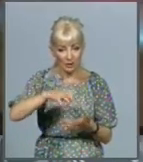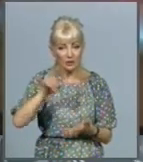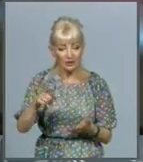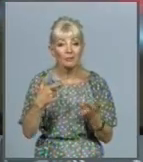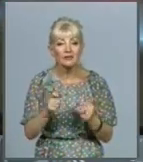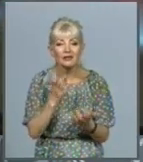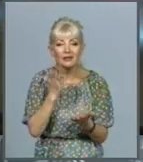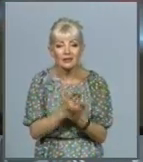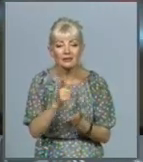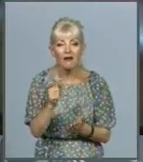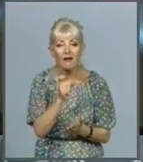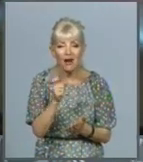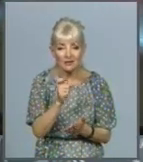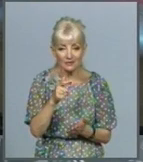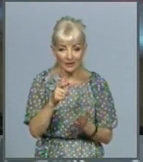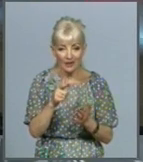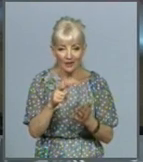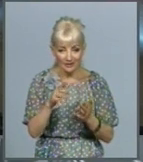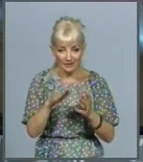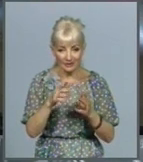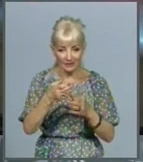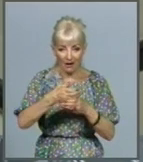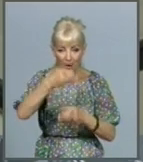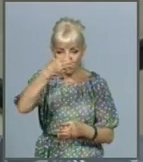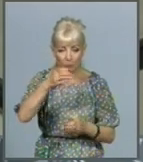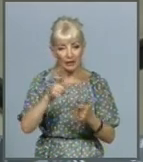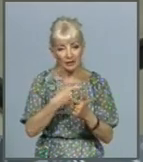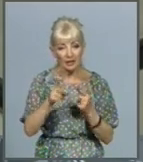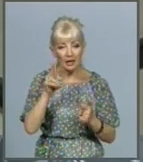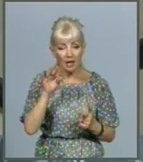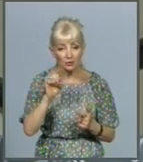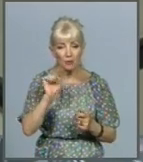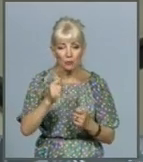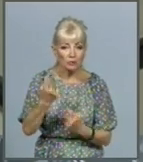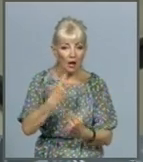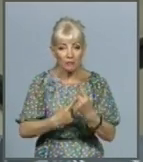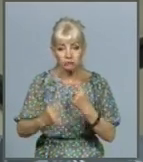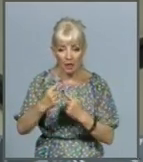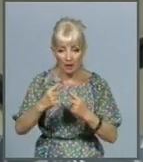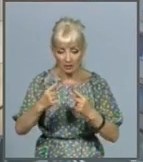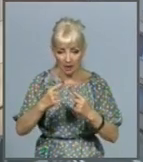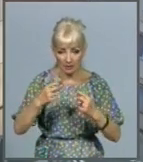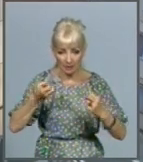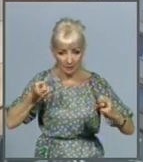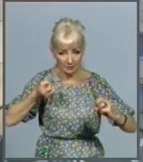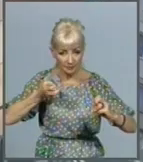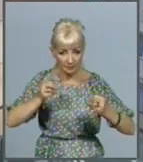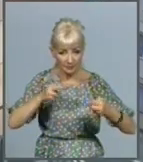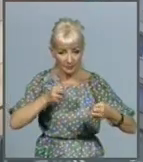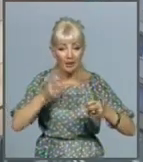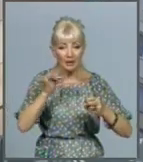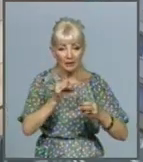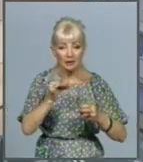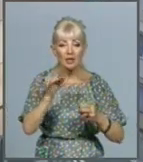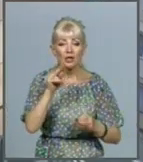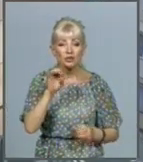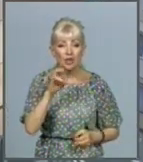котли. Може виникнути зворотня тяга, коли продукти неповного згорання повертаються до приміщення. Чадний газ люди не